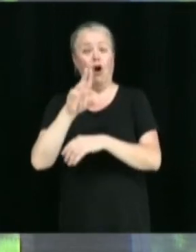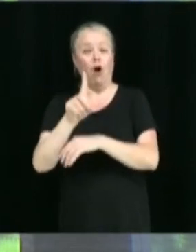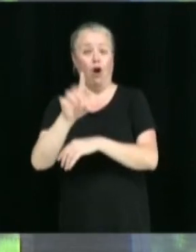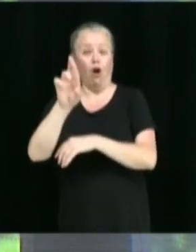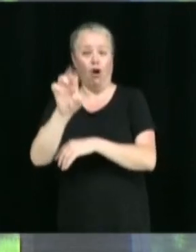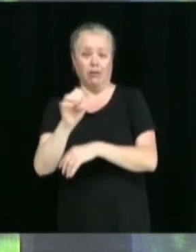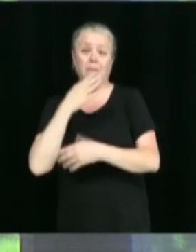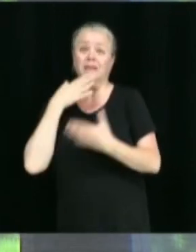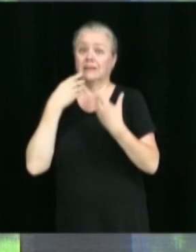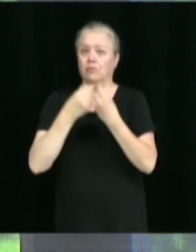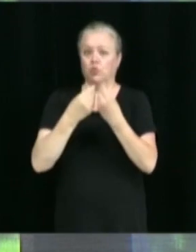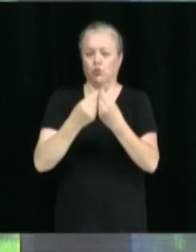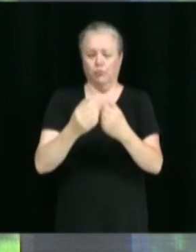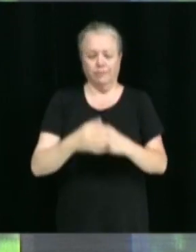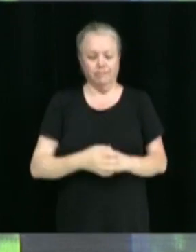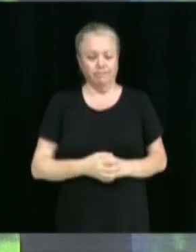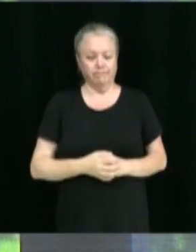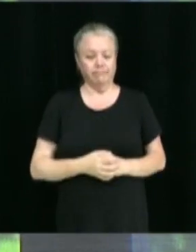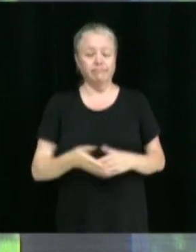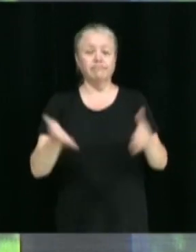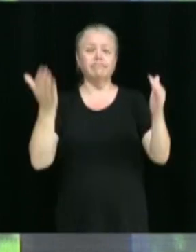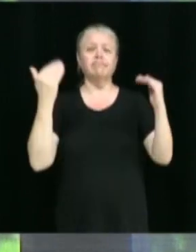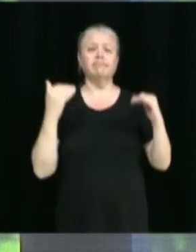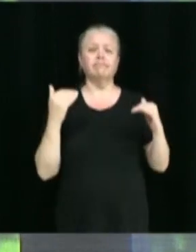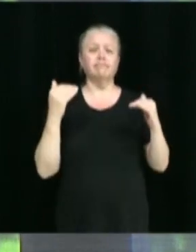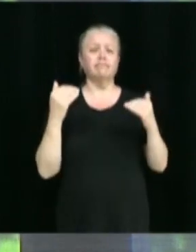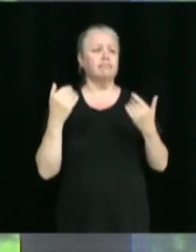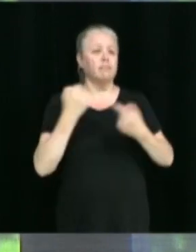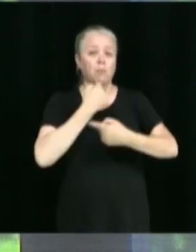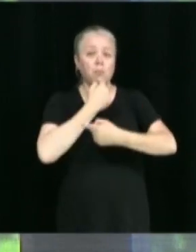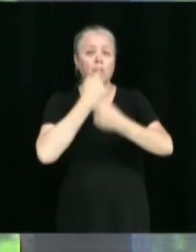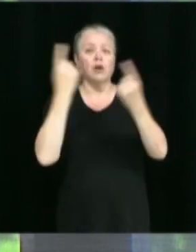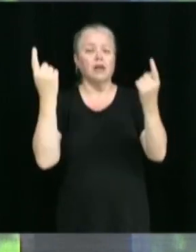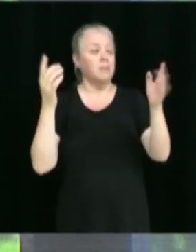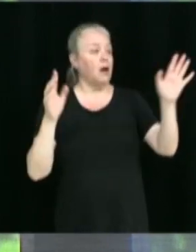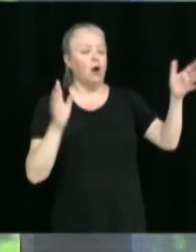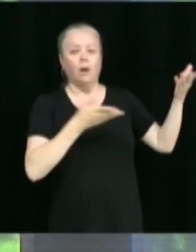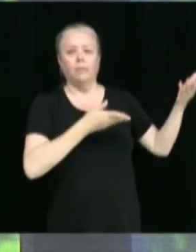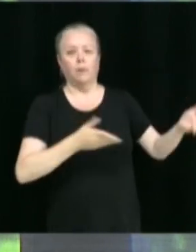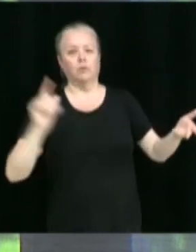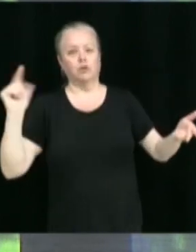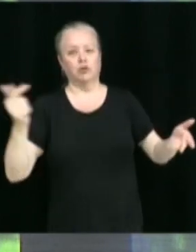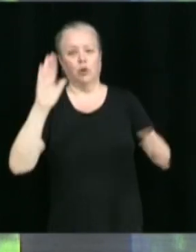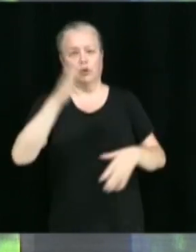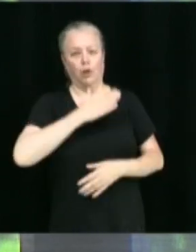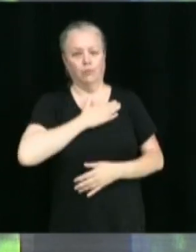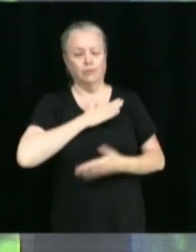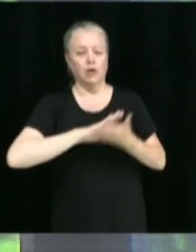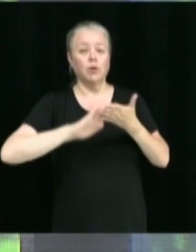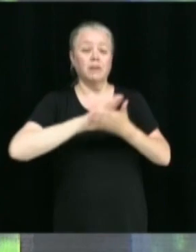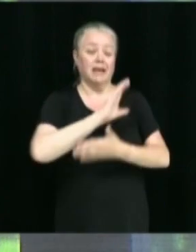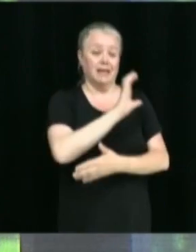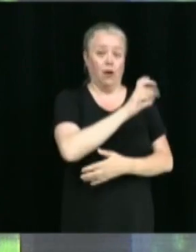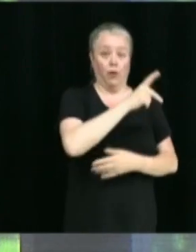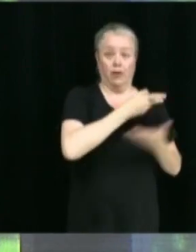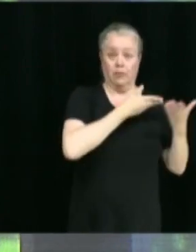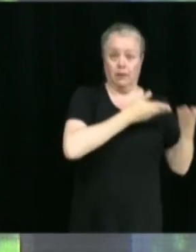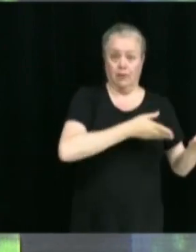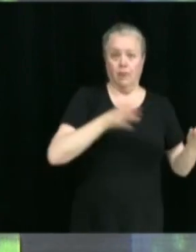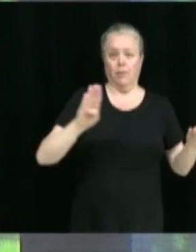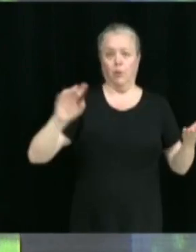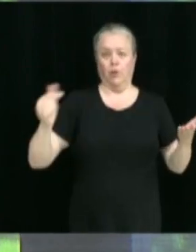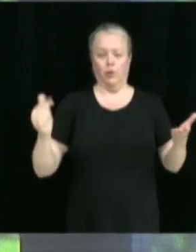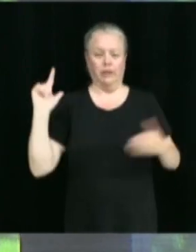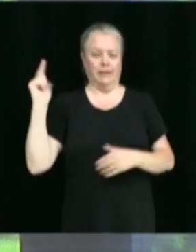fait. Proclamation de la Semaine québécoise des personnes handicapées. Je vais vous demander un proposeur. proposeur sondaire. Caroline propose. Benoît